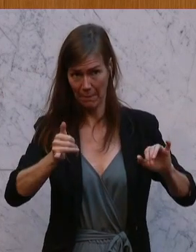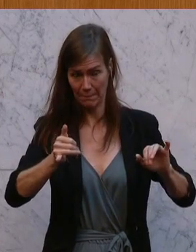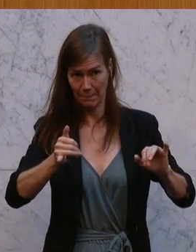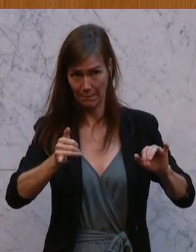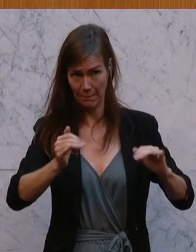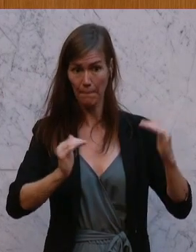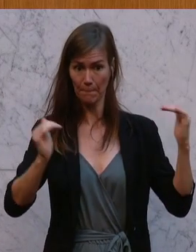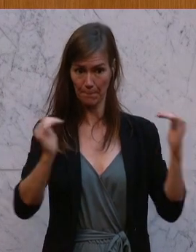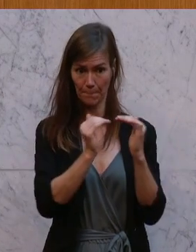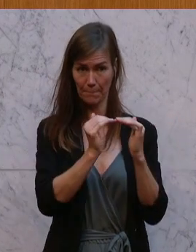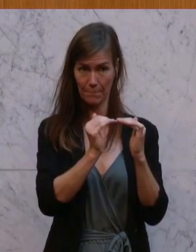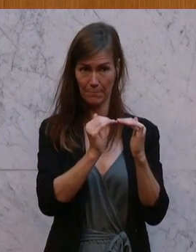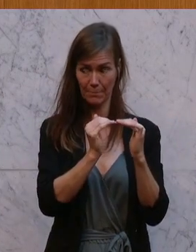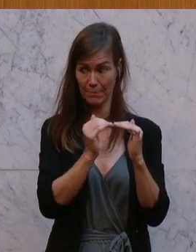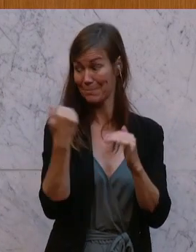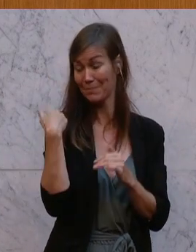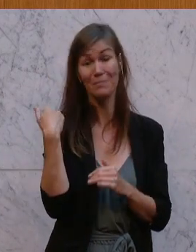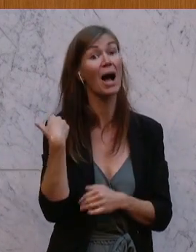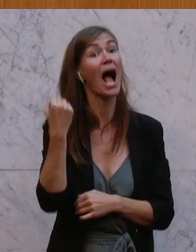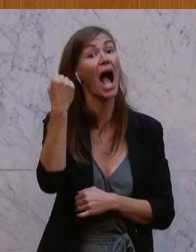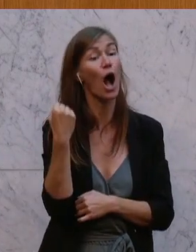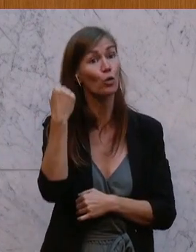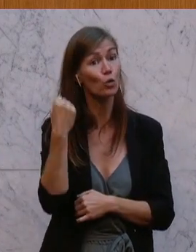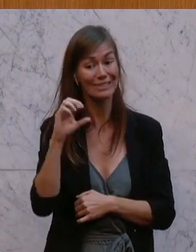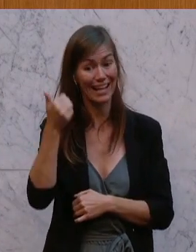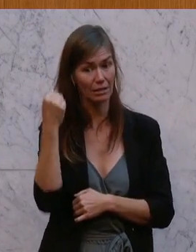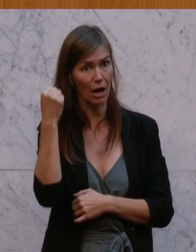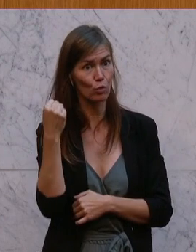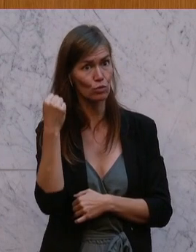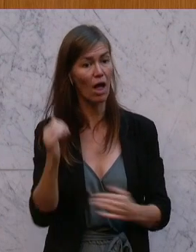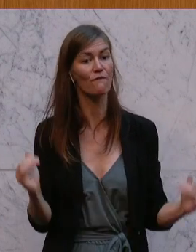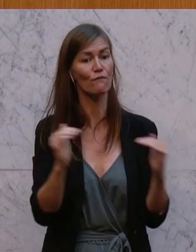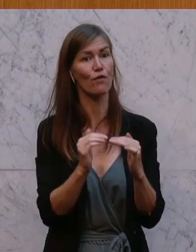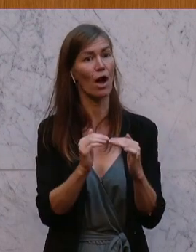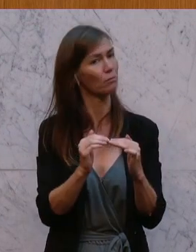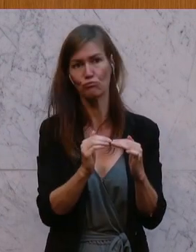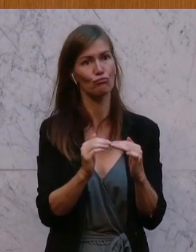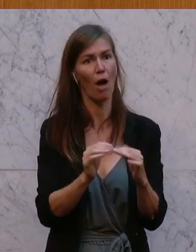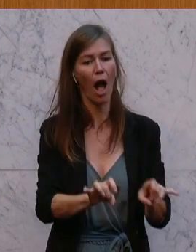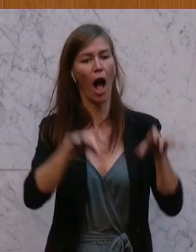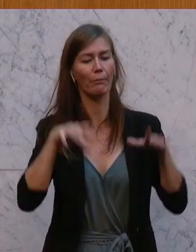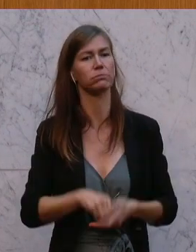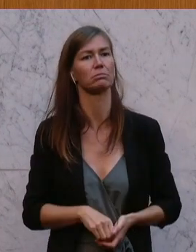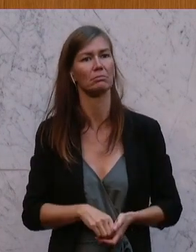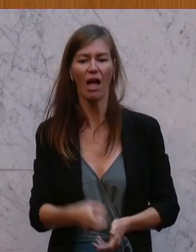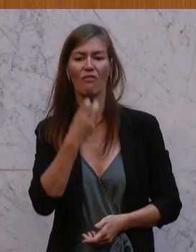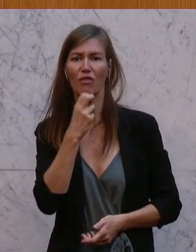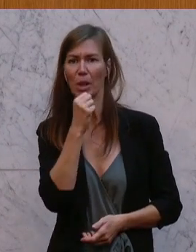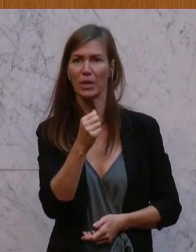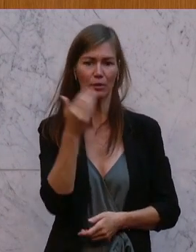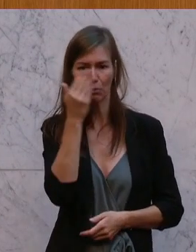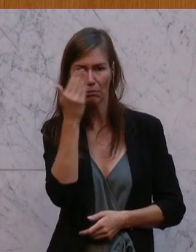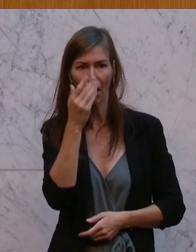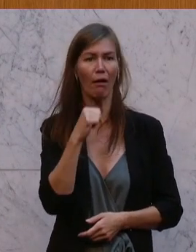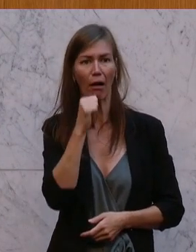Die haben jetzt mit 1. August diese Fairness aufgekündigt, weil sie nicht die Blöden sein wollen, die kein Geld verdienen, und haben